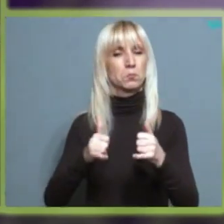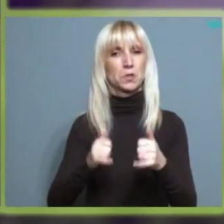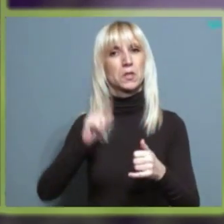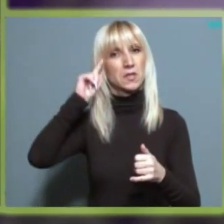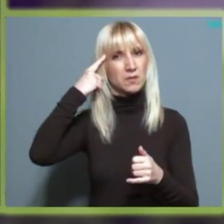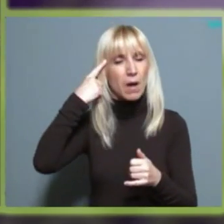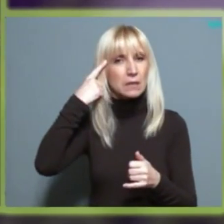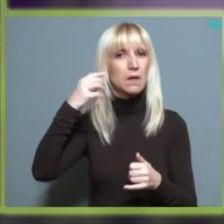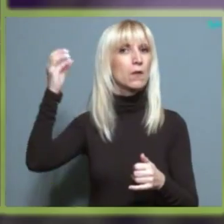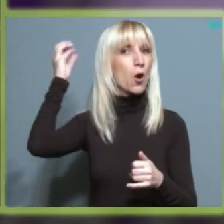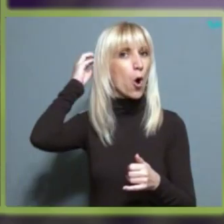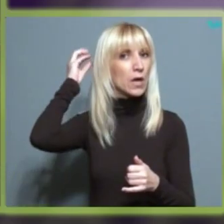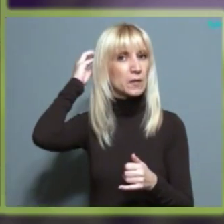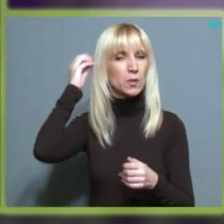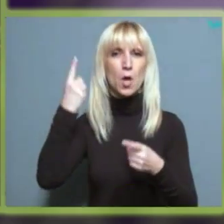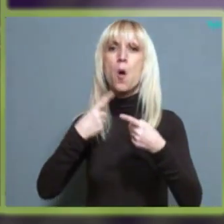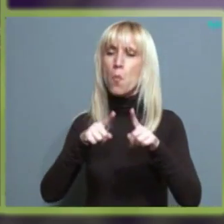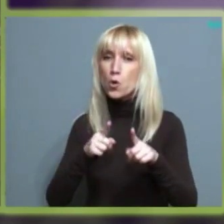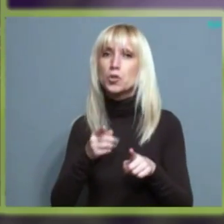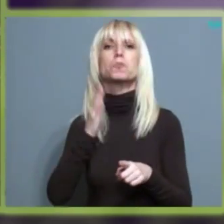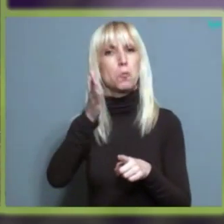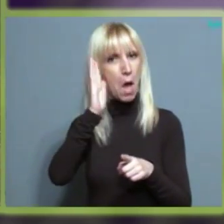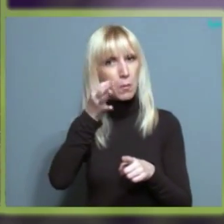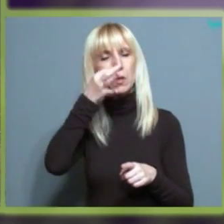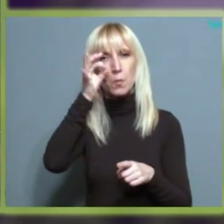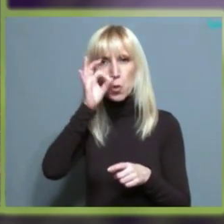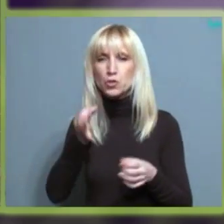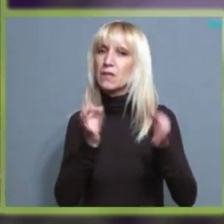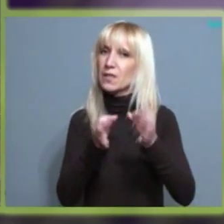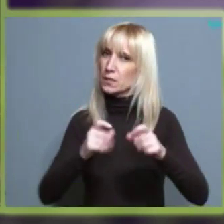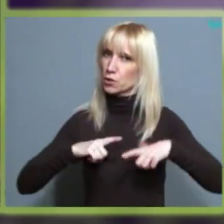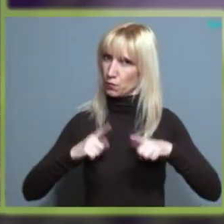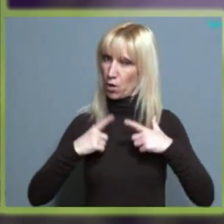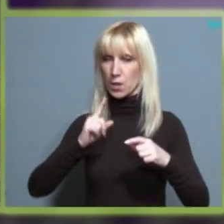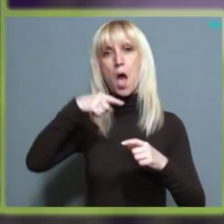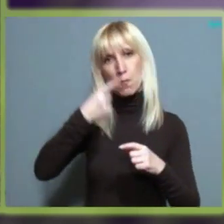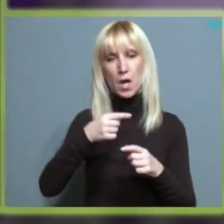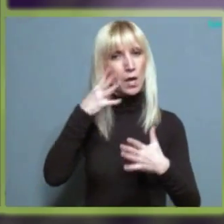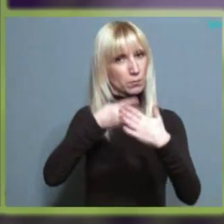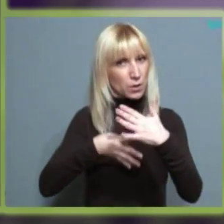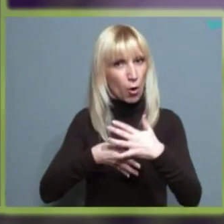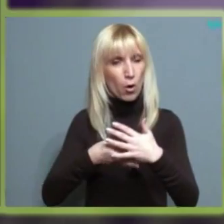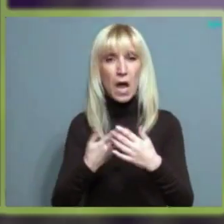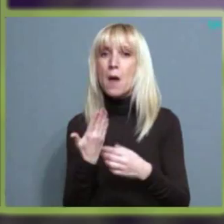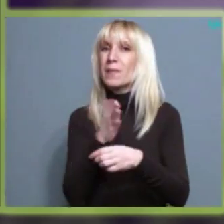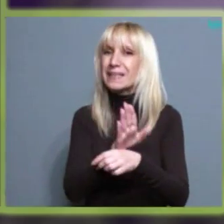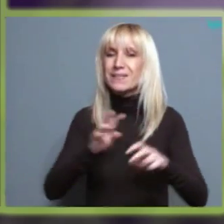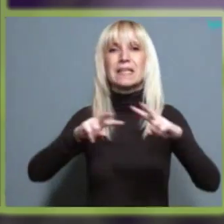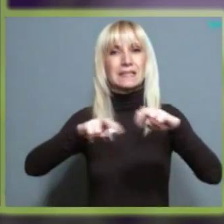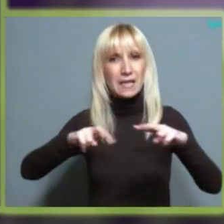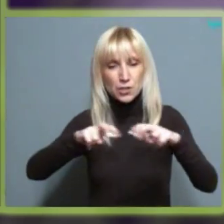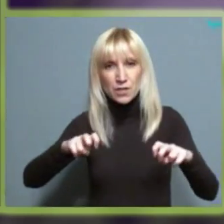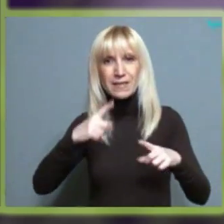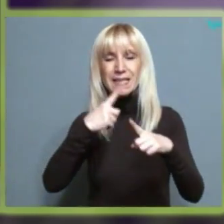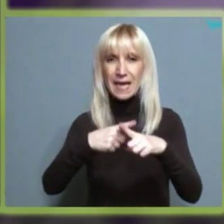Sada se smatra da kohlerni implant može da unapredi kvalitet života, rekla je ona. Ona je prikazala istraživanje Helen